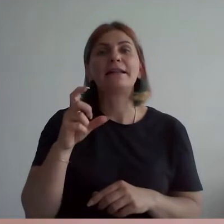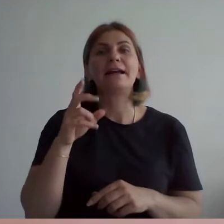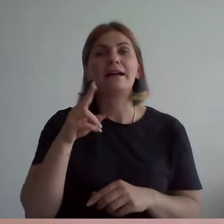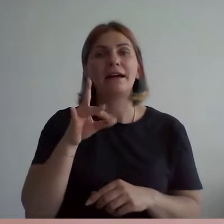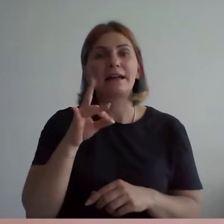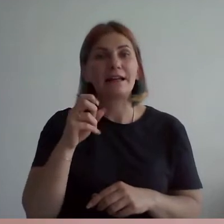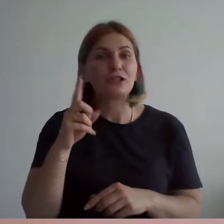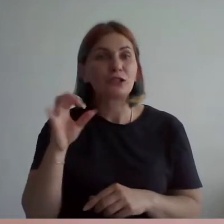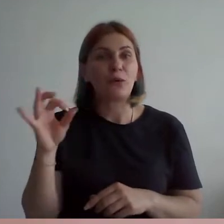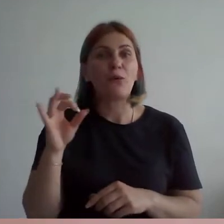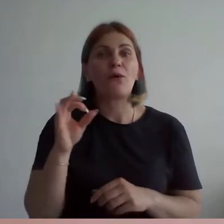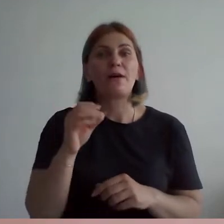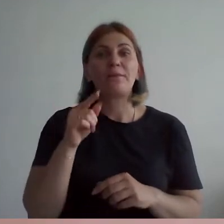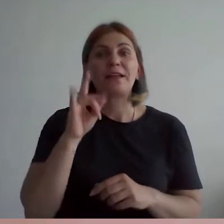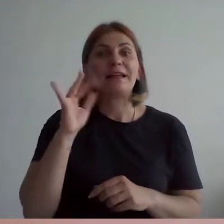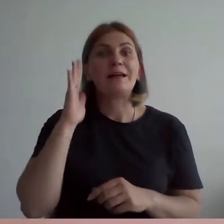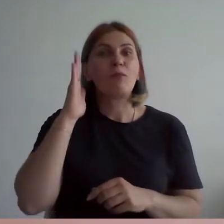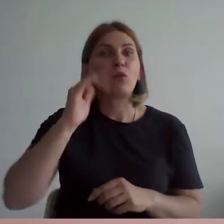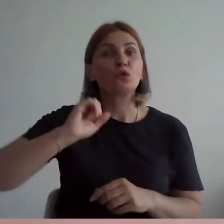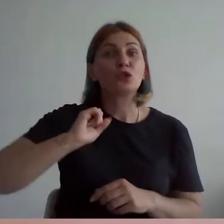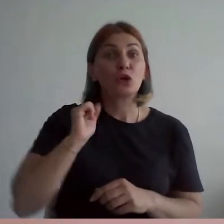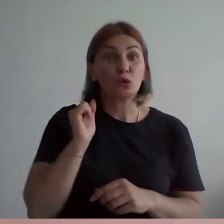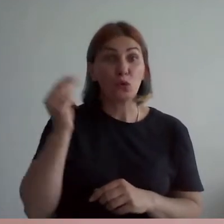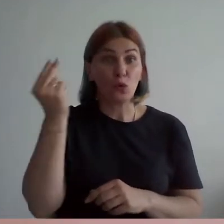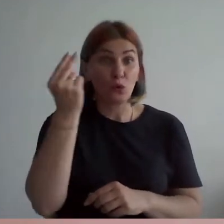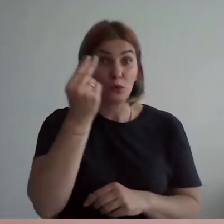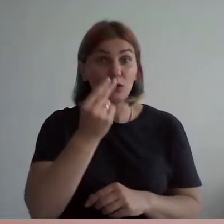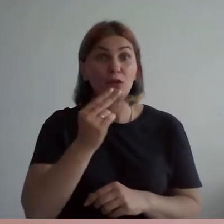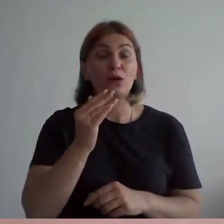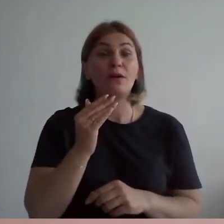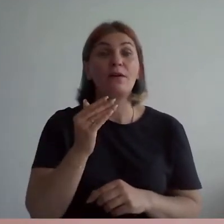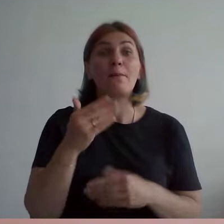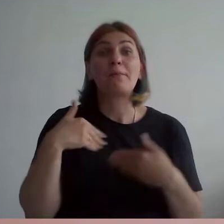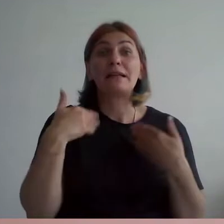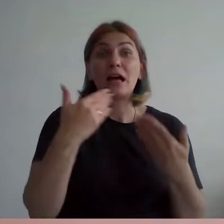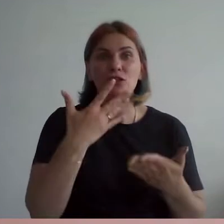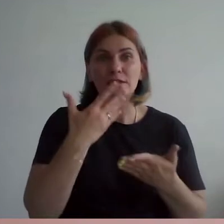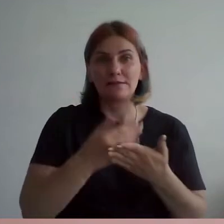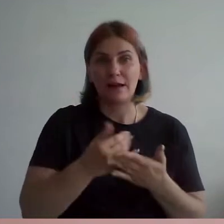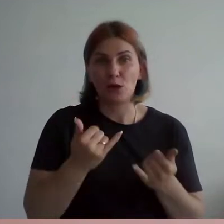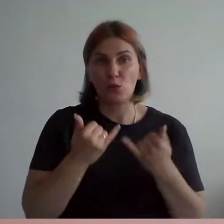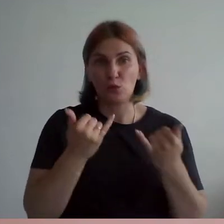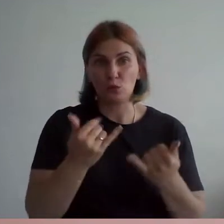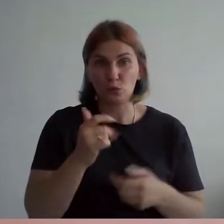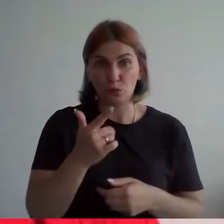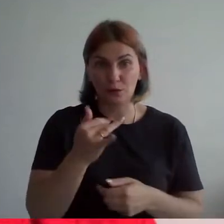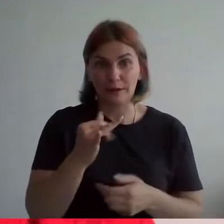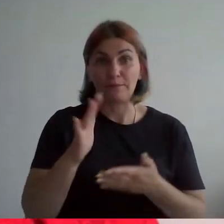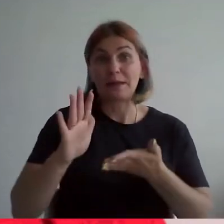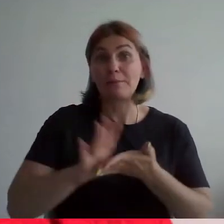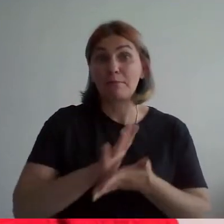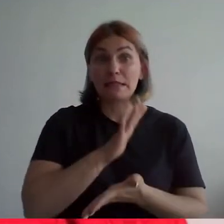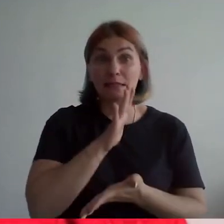И, будучи другом художников, он предложил им свои услуги. Он предложил им бесплатно